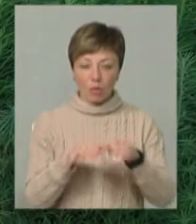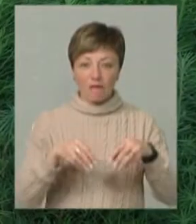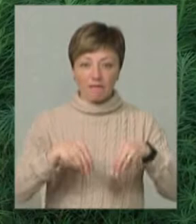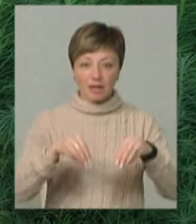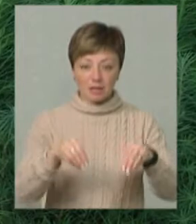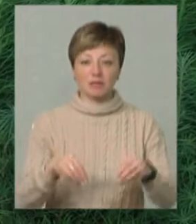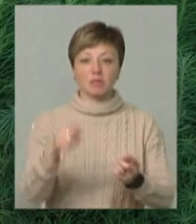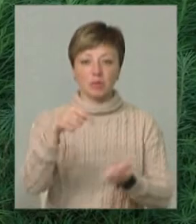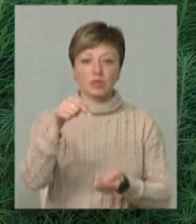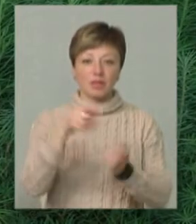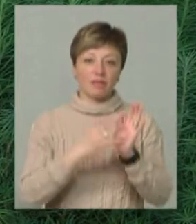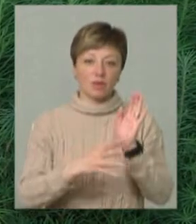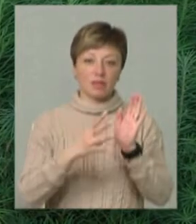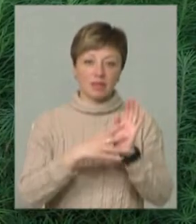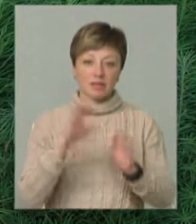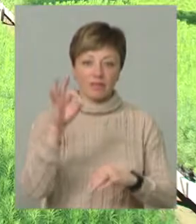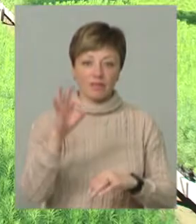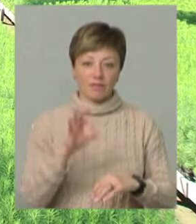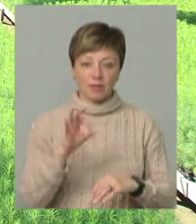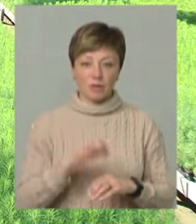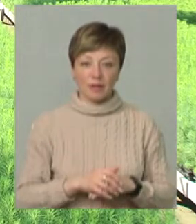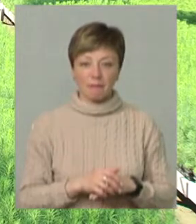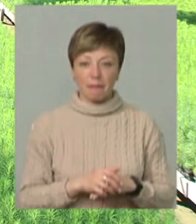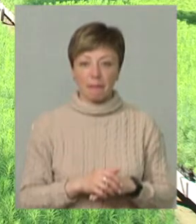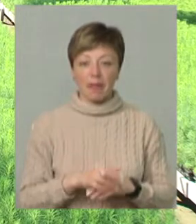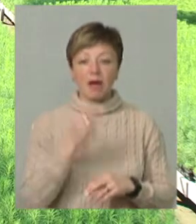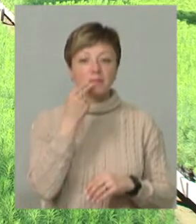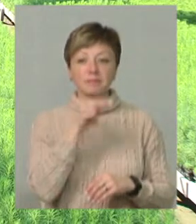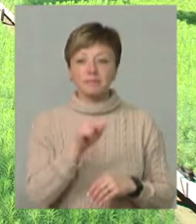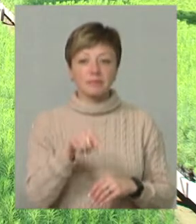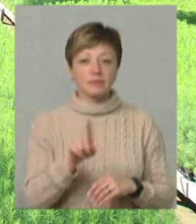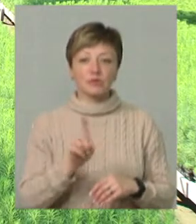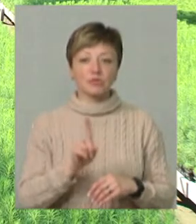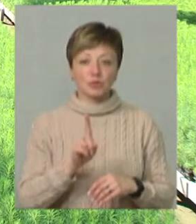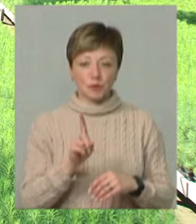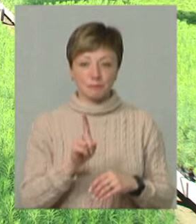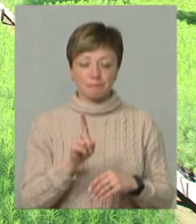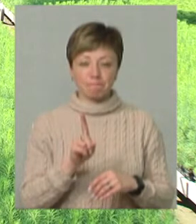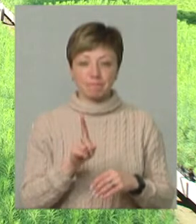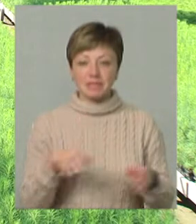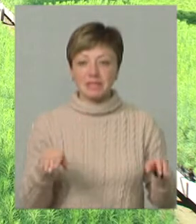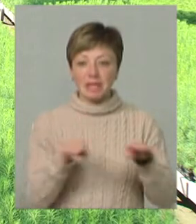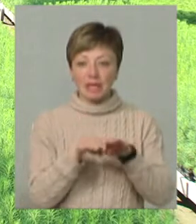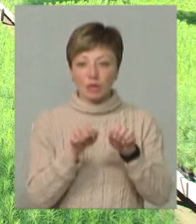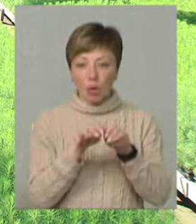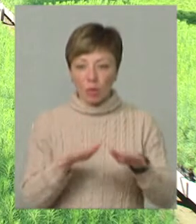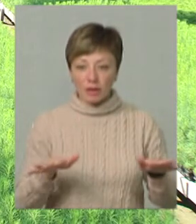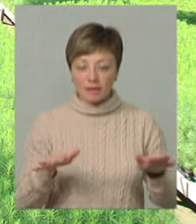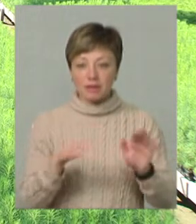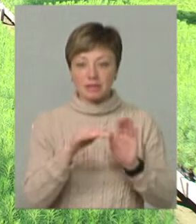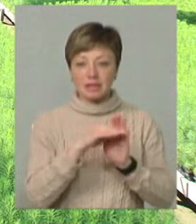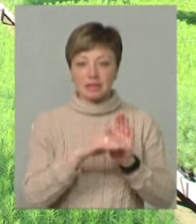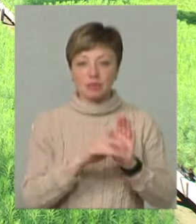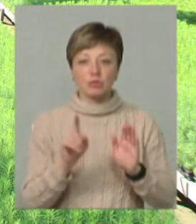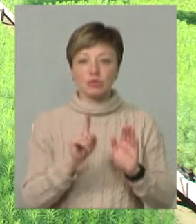висадки він приживеться у 99 випадках. Переваги даної закритої кореневої системи є те, що